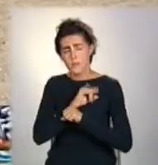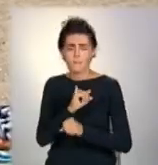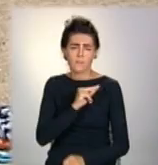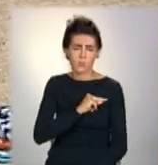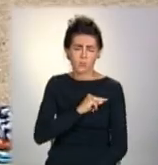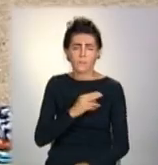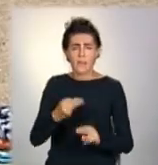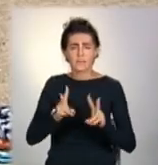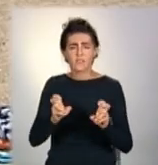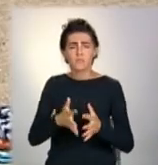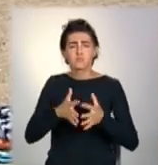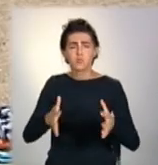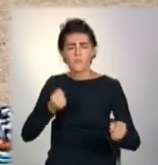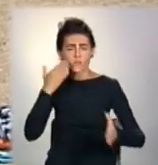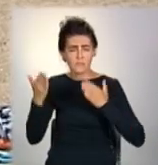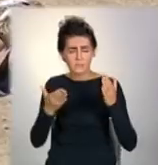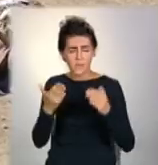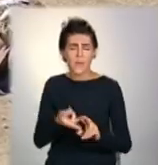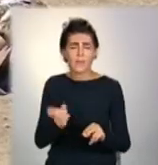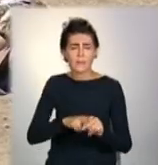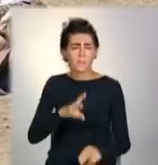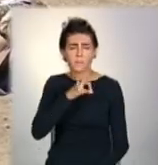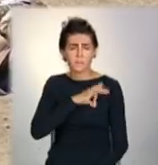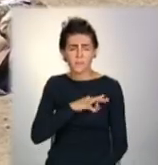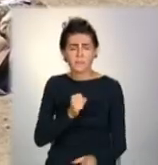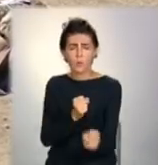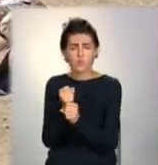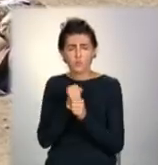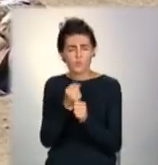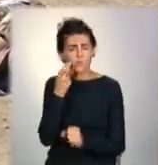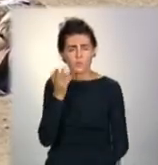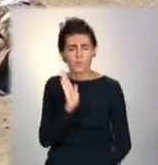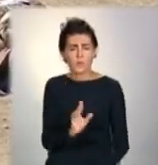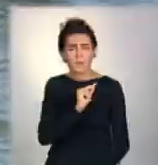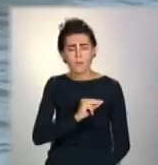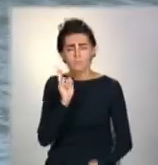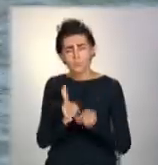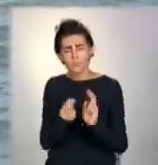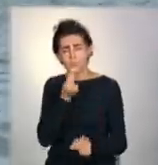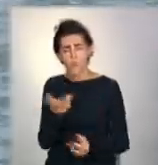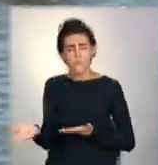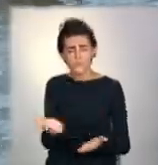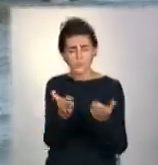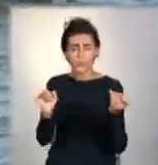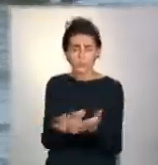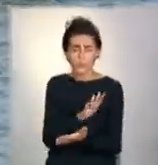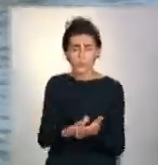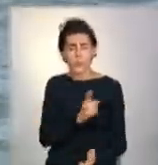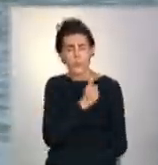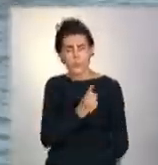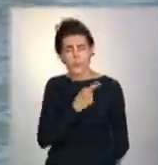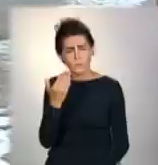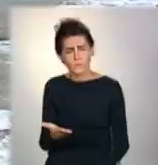Тобто це більша розвага, вважає жінка. Про прибуток не йдеться. На курортах у попиті працівники кухні, офіціанти, прибиральники, охоронці.